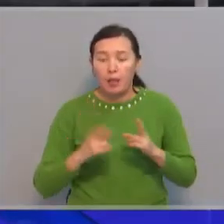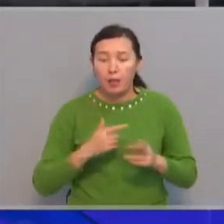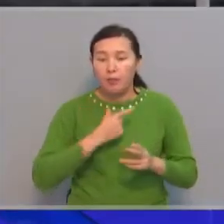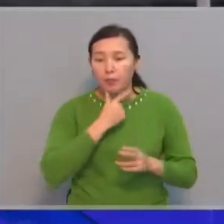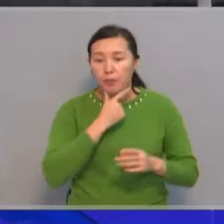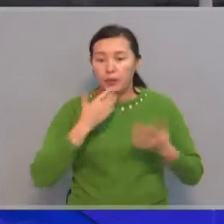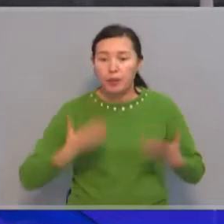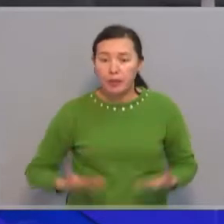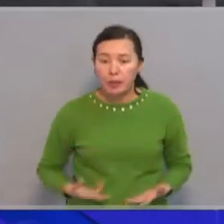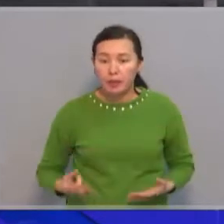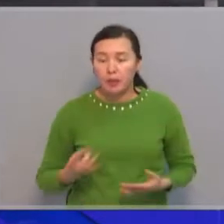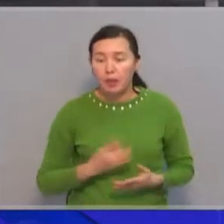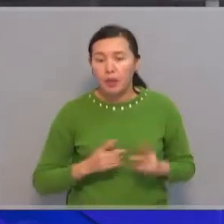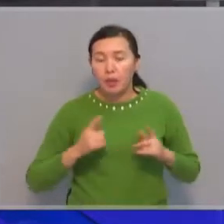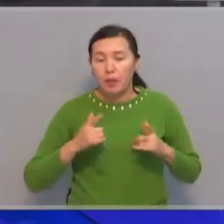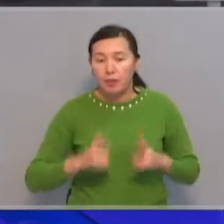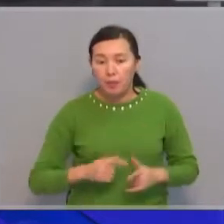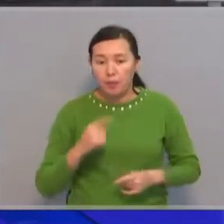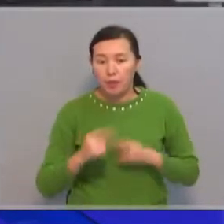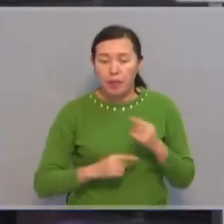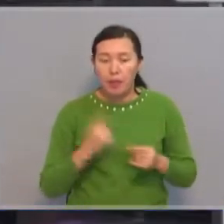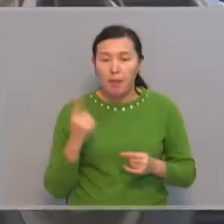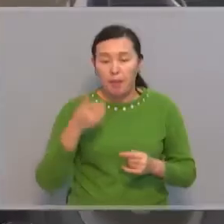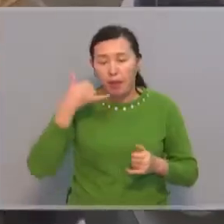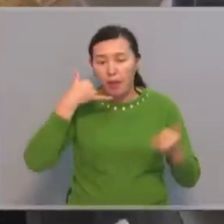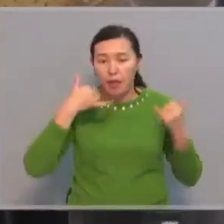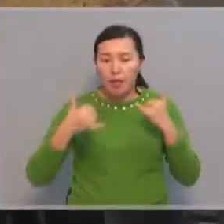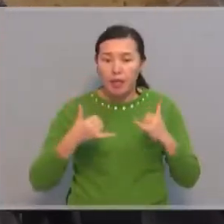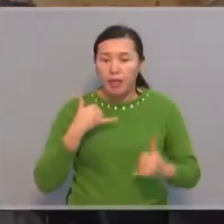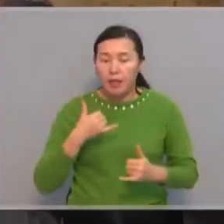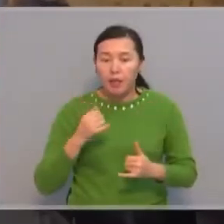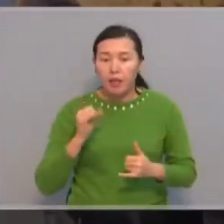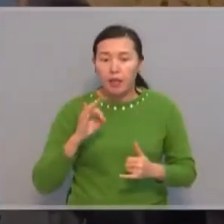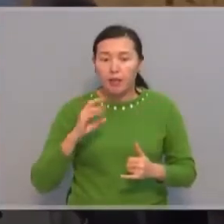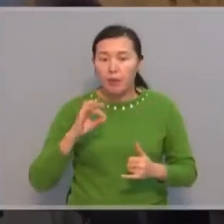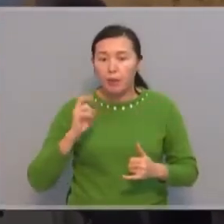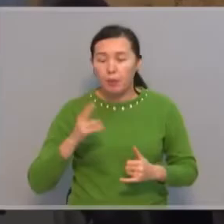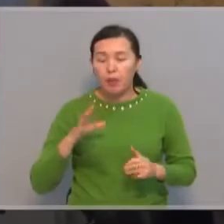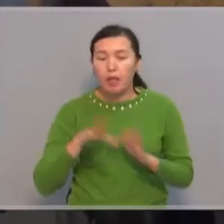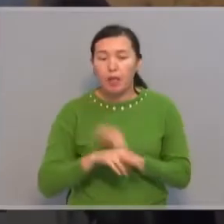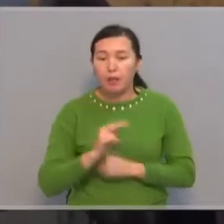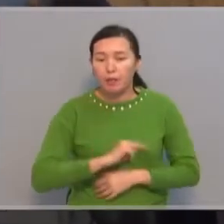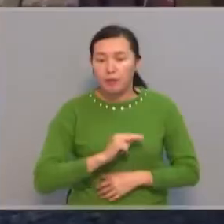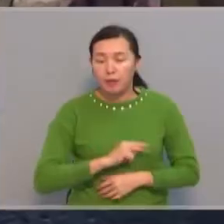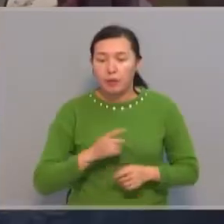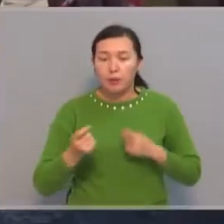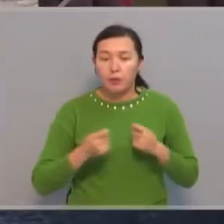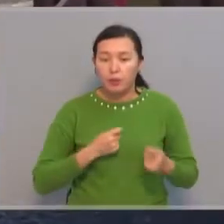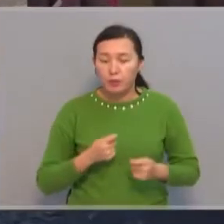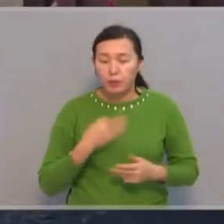обращения жителей района, поступающие через единый контакт-центр Айкомек. Налажена работа по оперативному ответу.